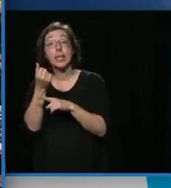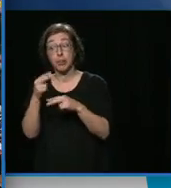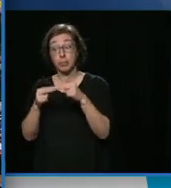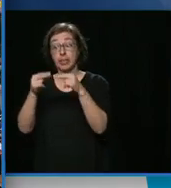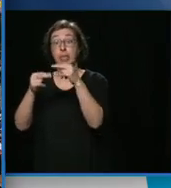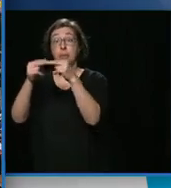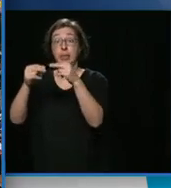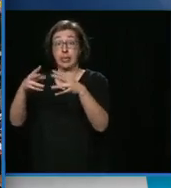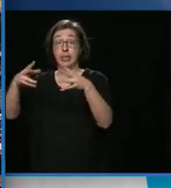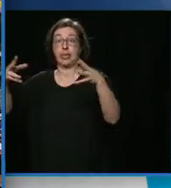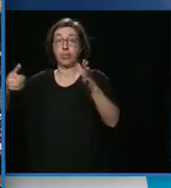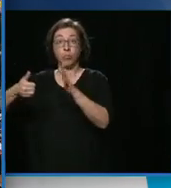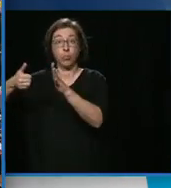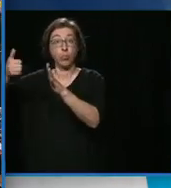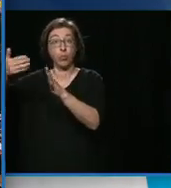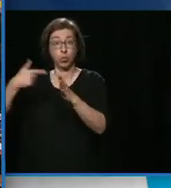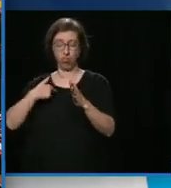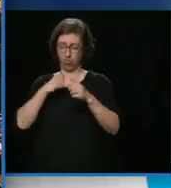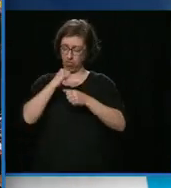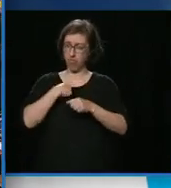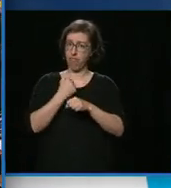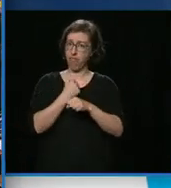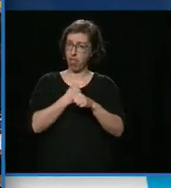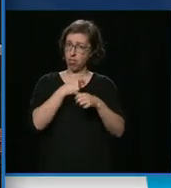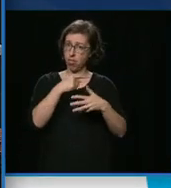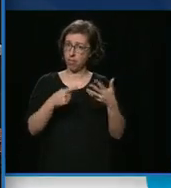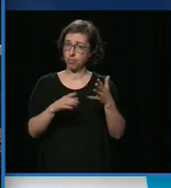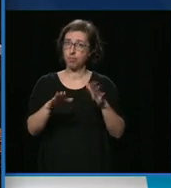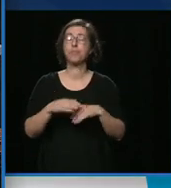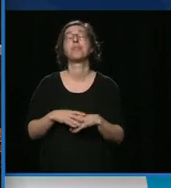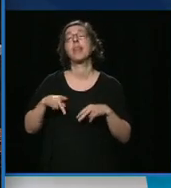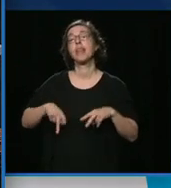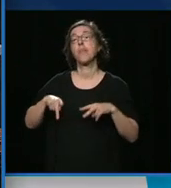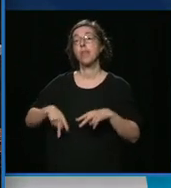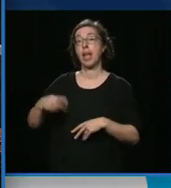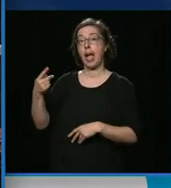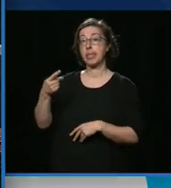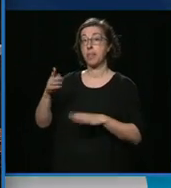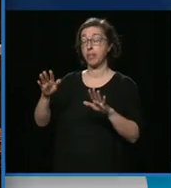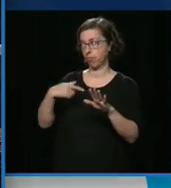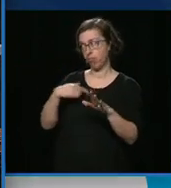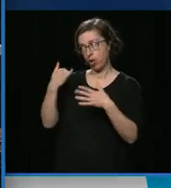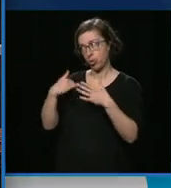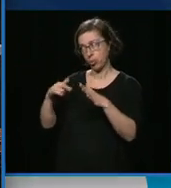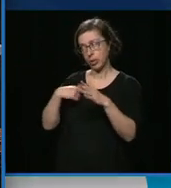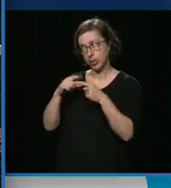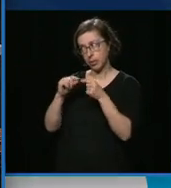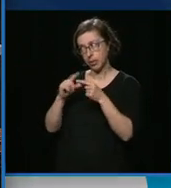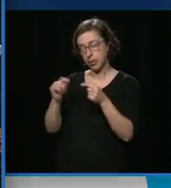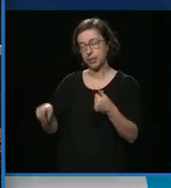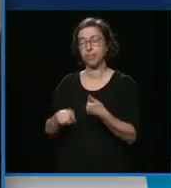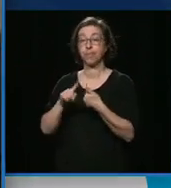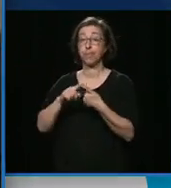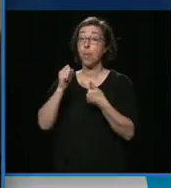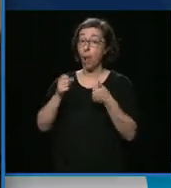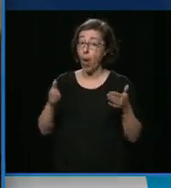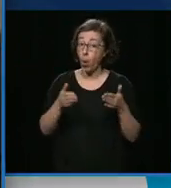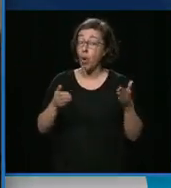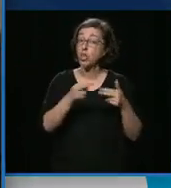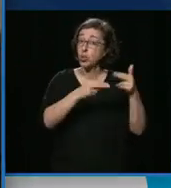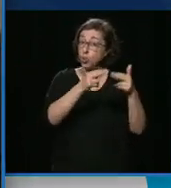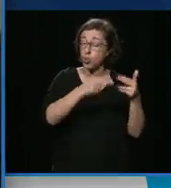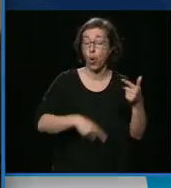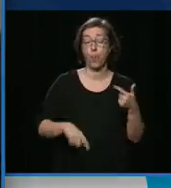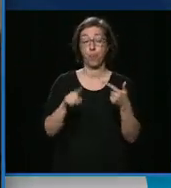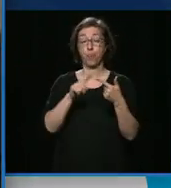Deuxième complémentaire, Mme la députée de Gaspé. Je poursuivre l'énumération. On peut favoriser la construction. peut essayer de faire diminuer le prix